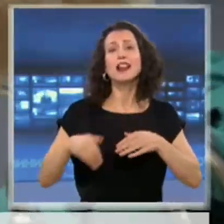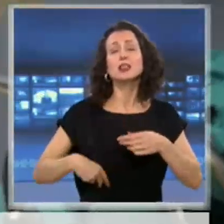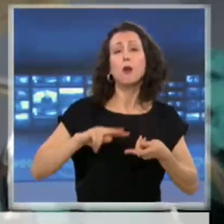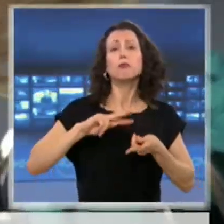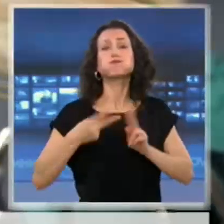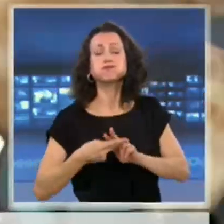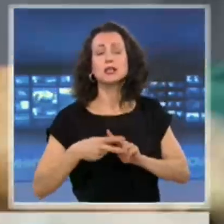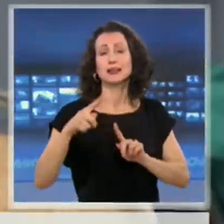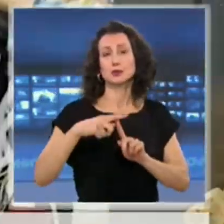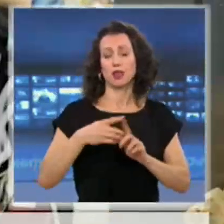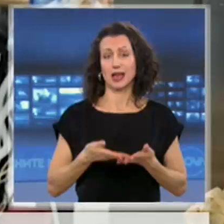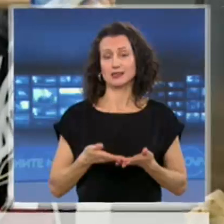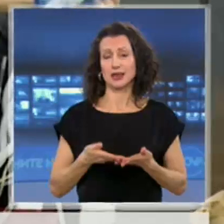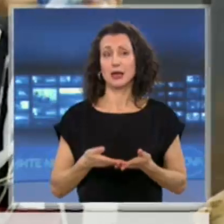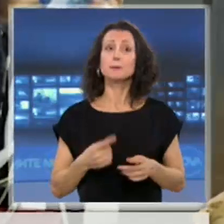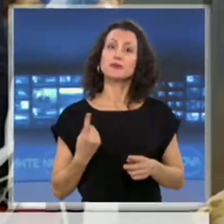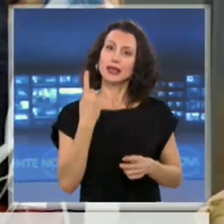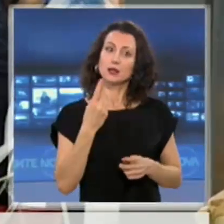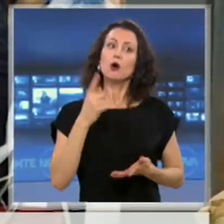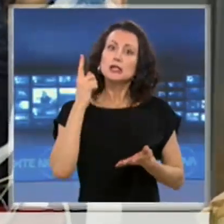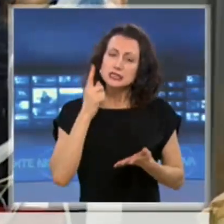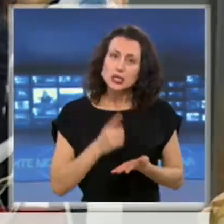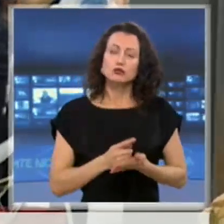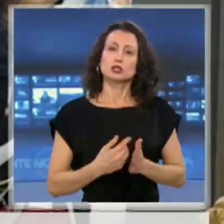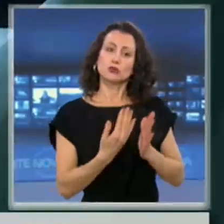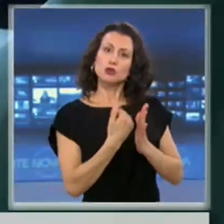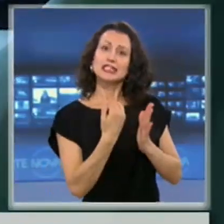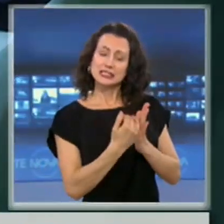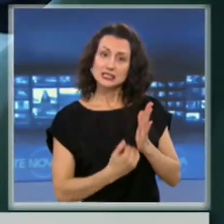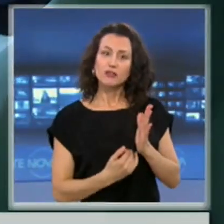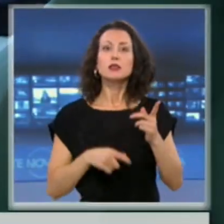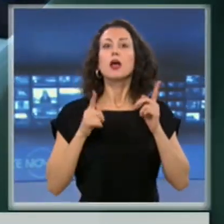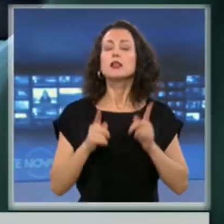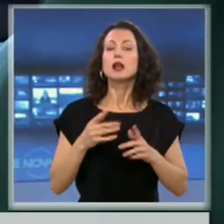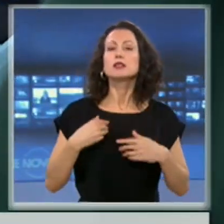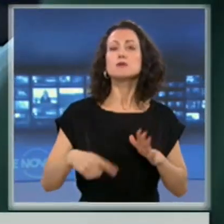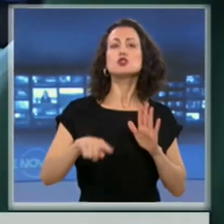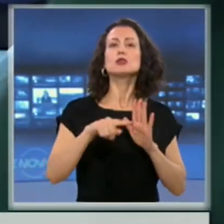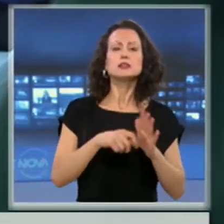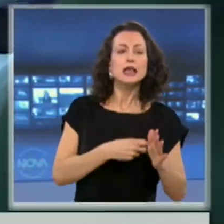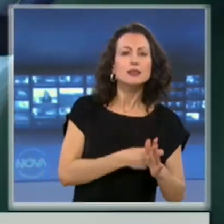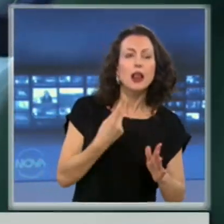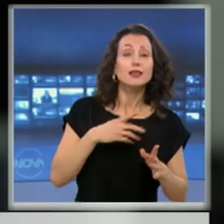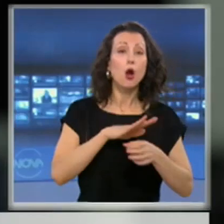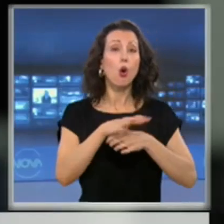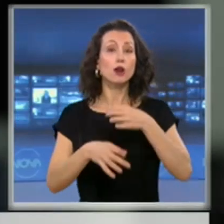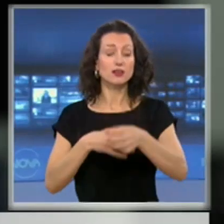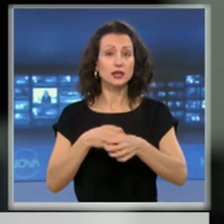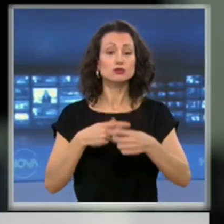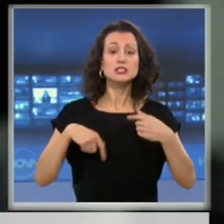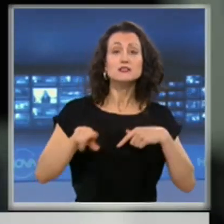Едно от задължителните изисквания ще бъде отрицателен тест за коронавирус. Обнимателно ще бъдат проследявани всички контакти на донорите.